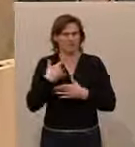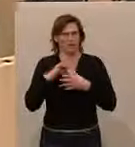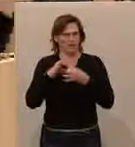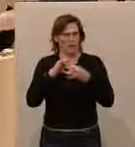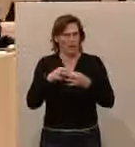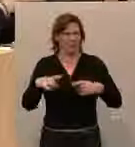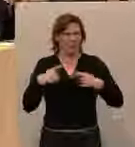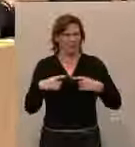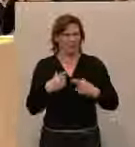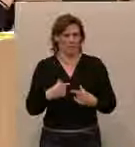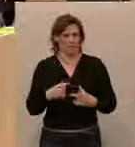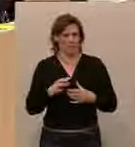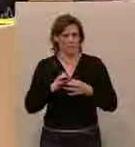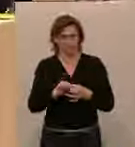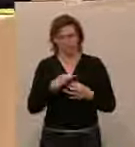abhandeln. Danke.